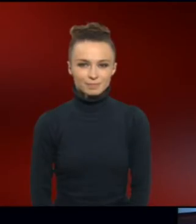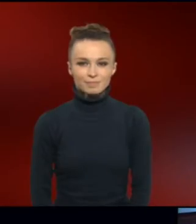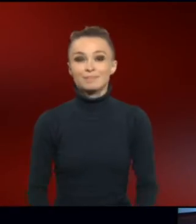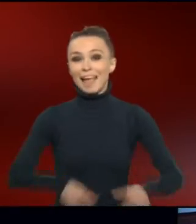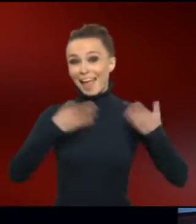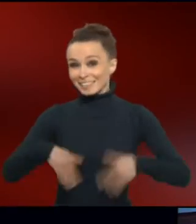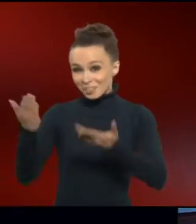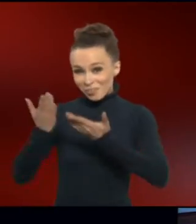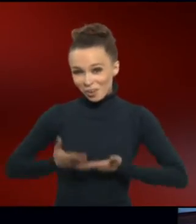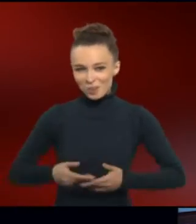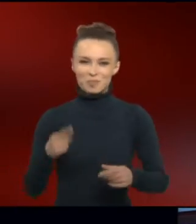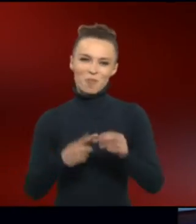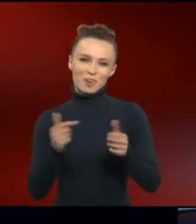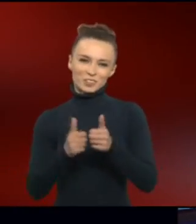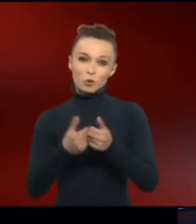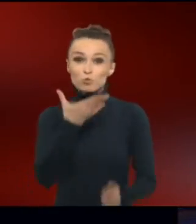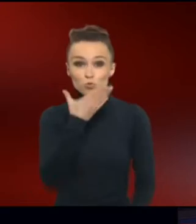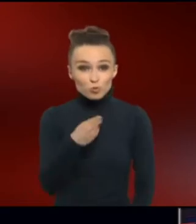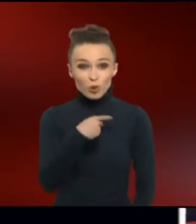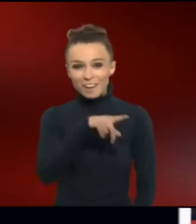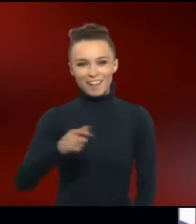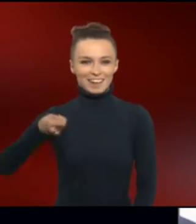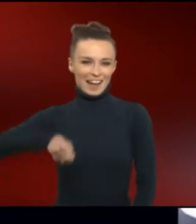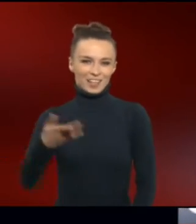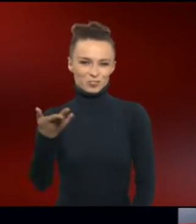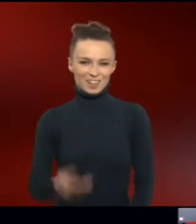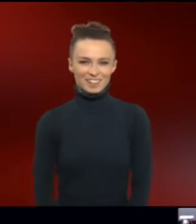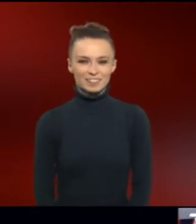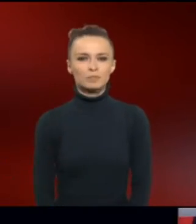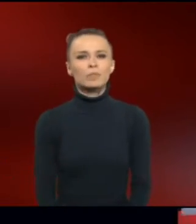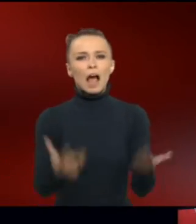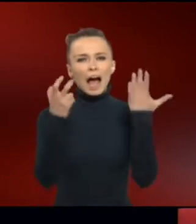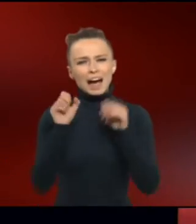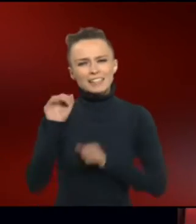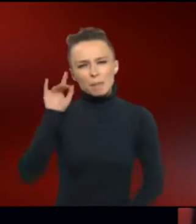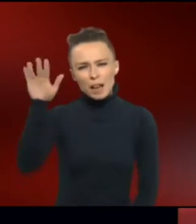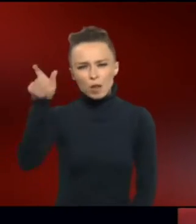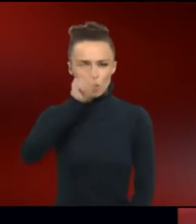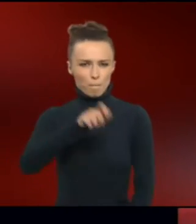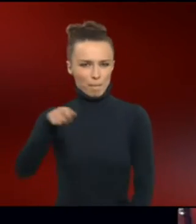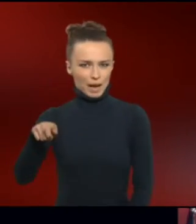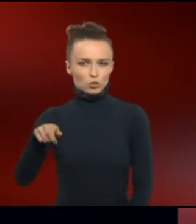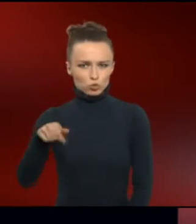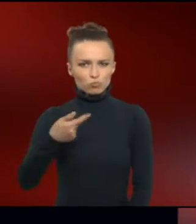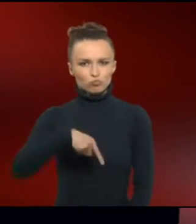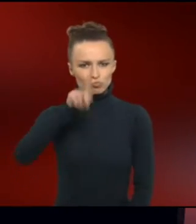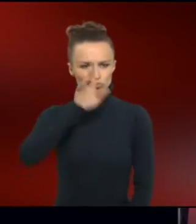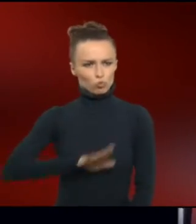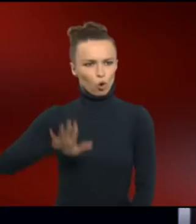Herzlich willkommen bei Quarks & Co. Schön, dass Sie eingeschaltet haben. 80 Millionen Menschen leben